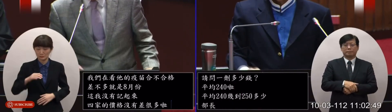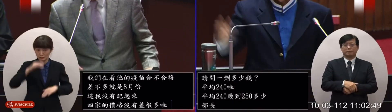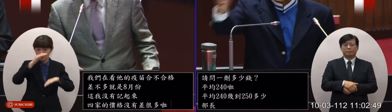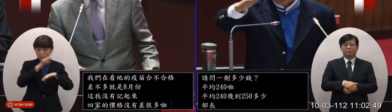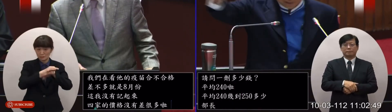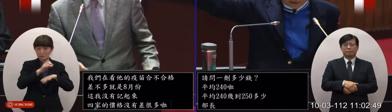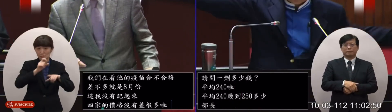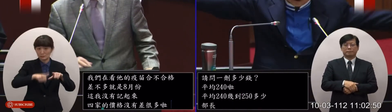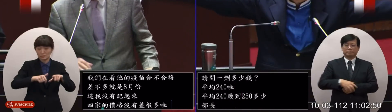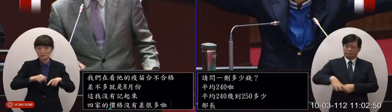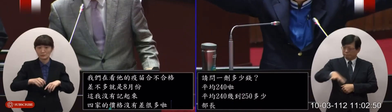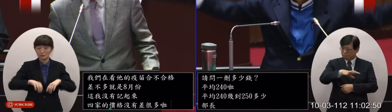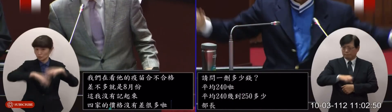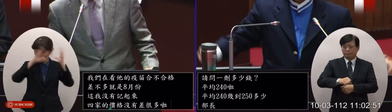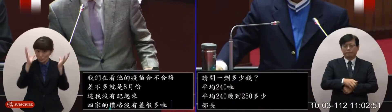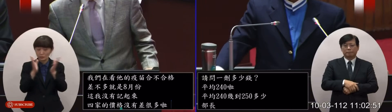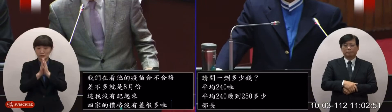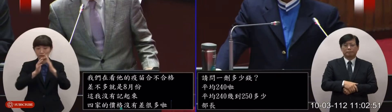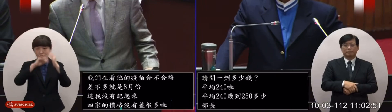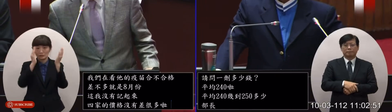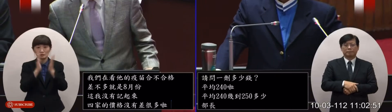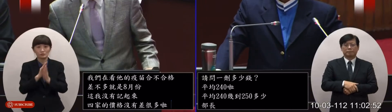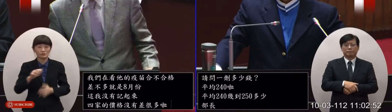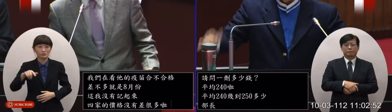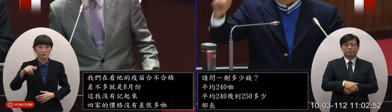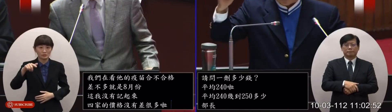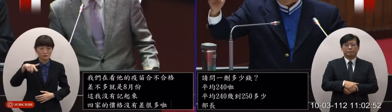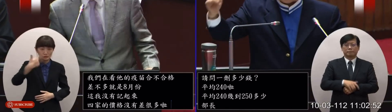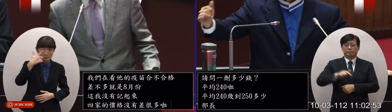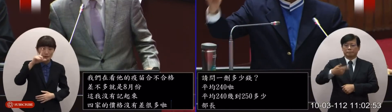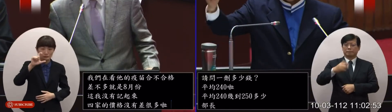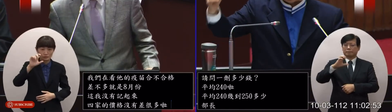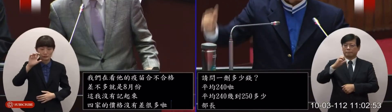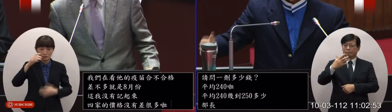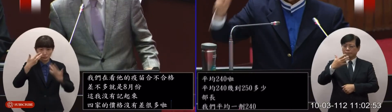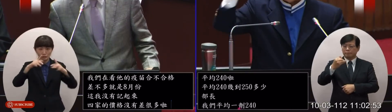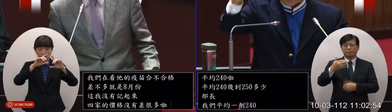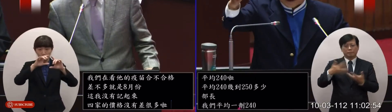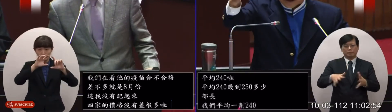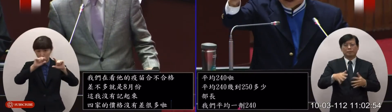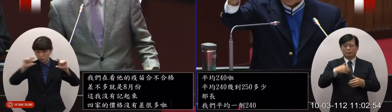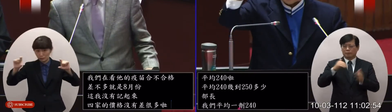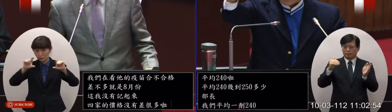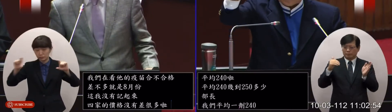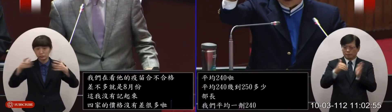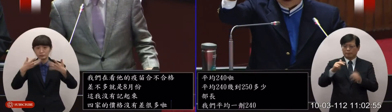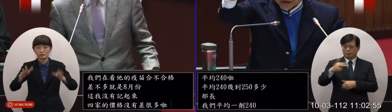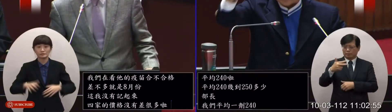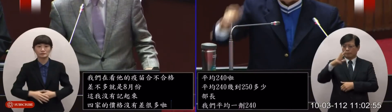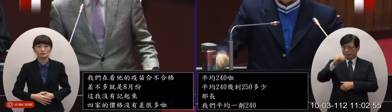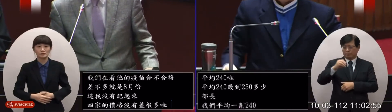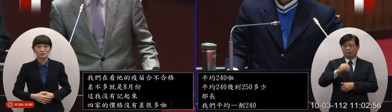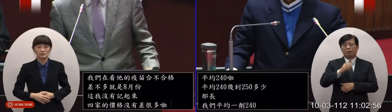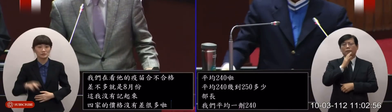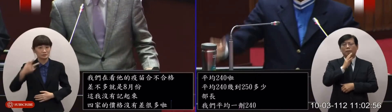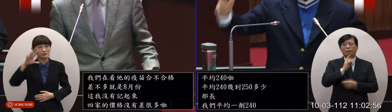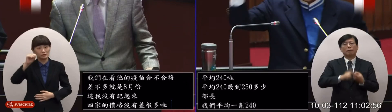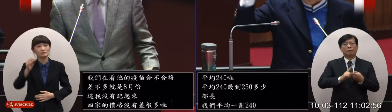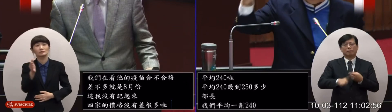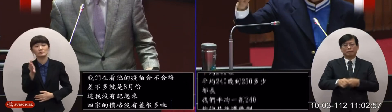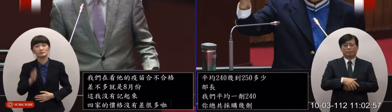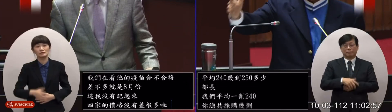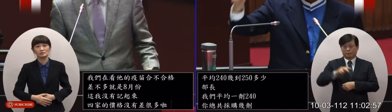總共全部全部大概是六百九十幾萬百八點多將近七百幾七百萬幾七